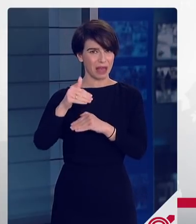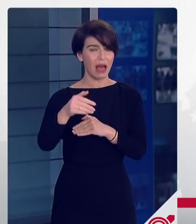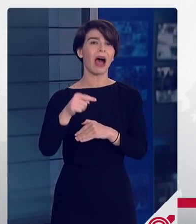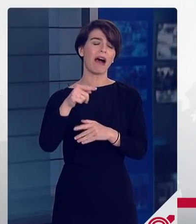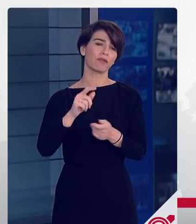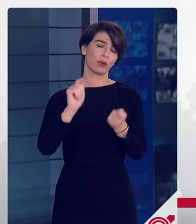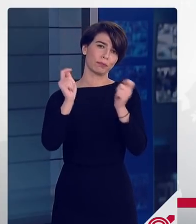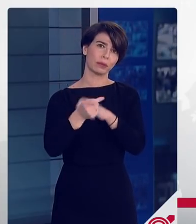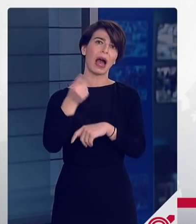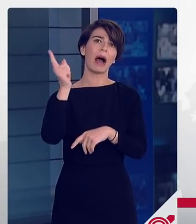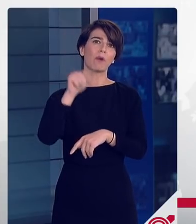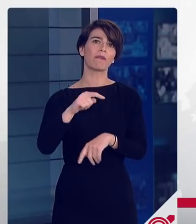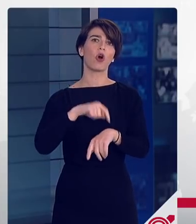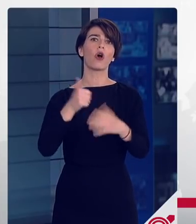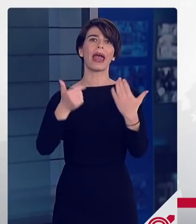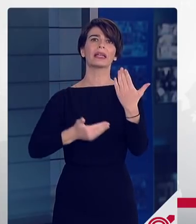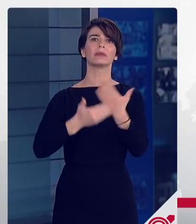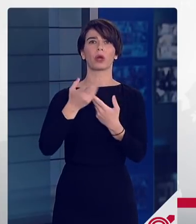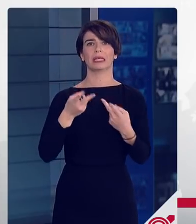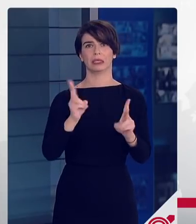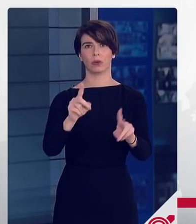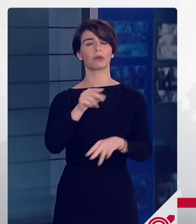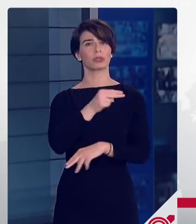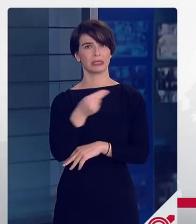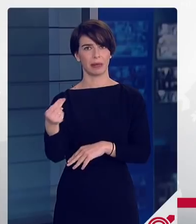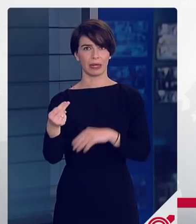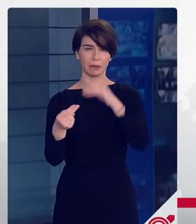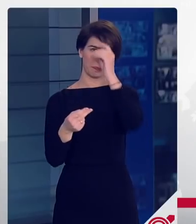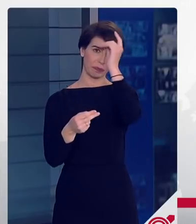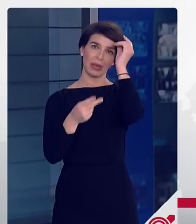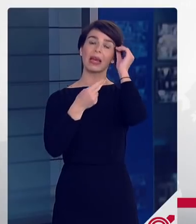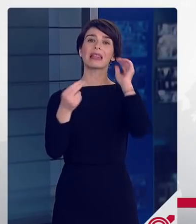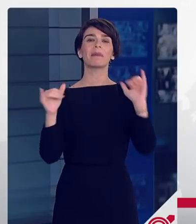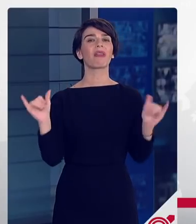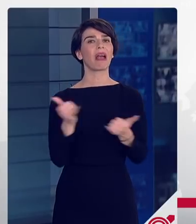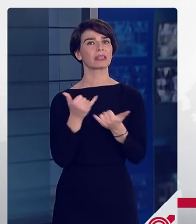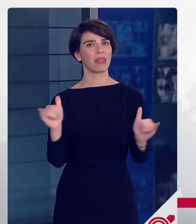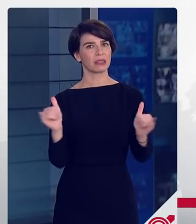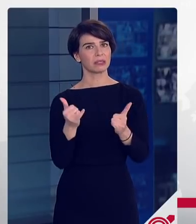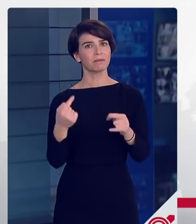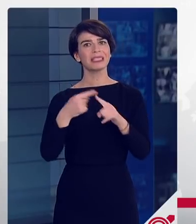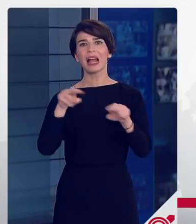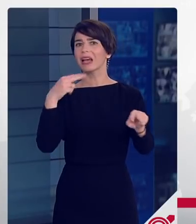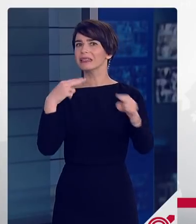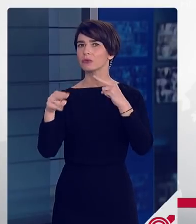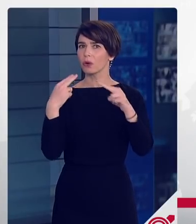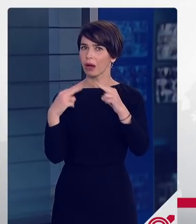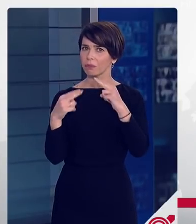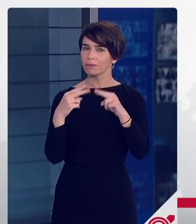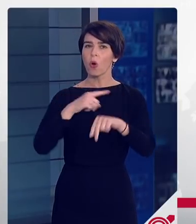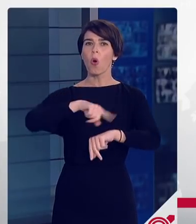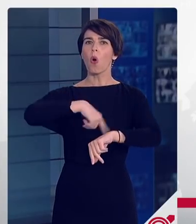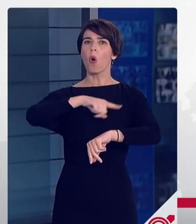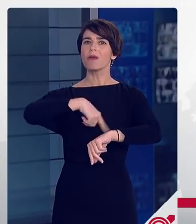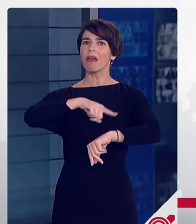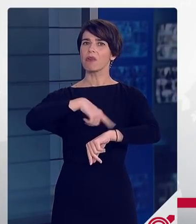και εξειδικεύονται ως ακολούθος Αναφορικώς με τη διασκέδαση και την εστίαση το ωράριο